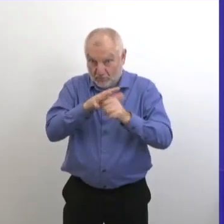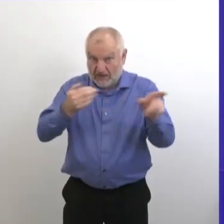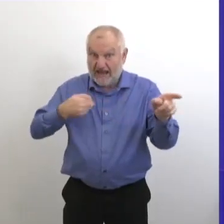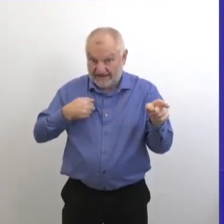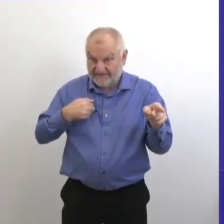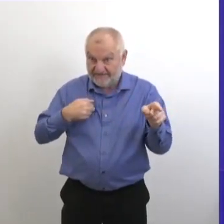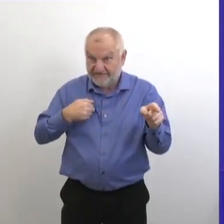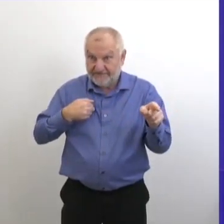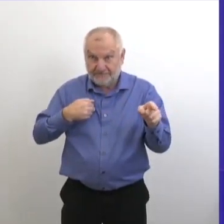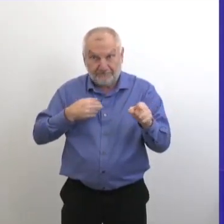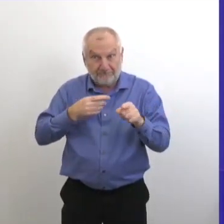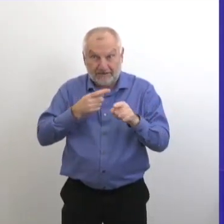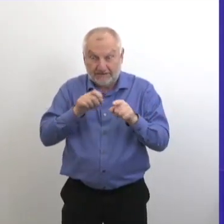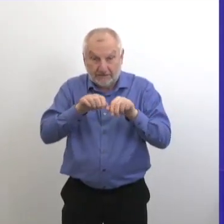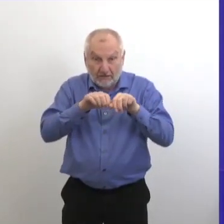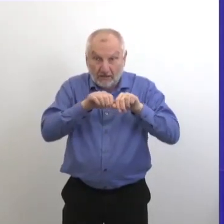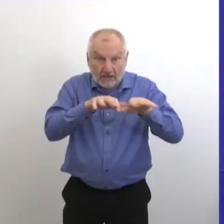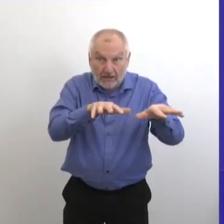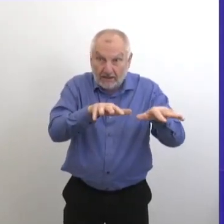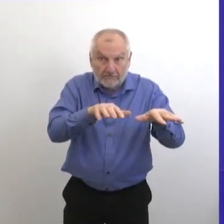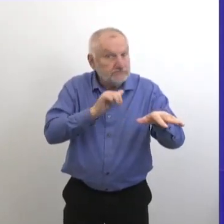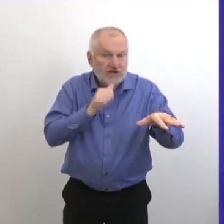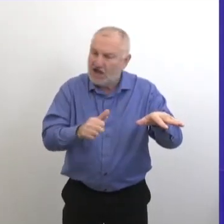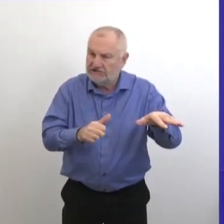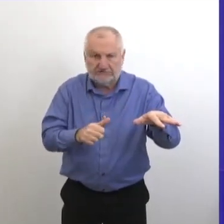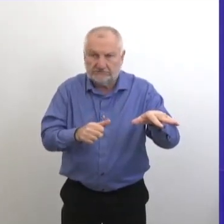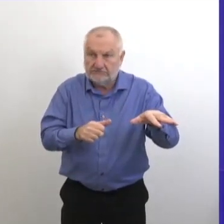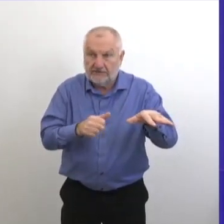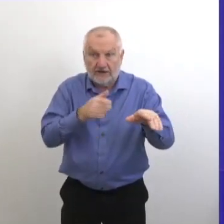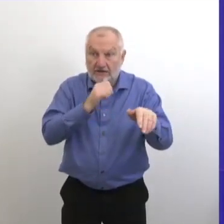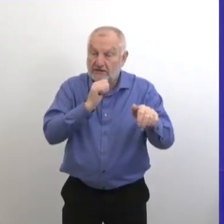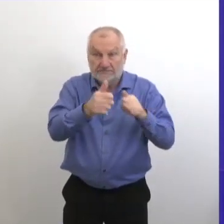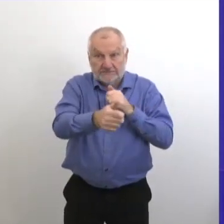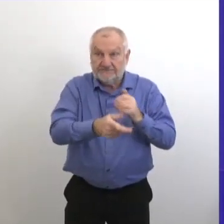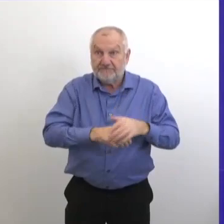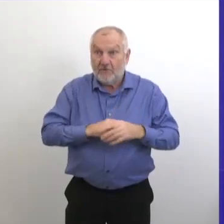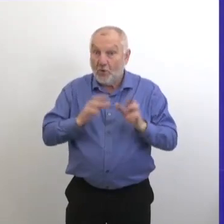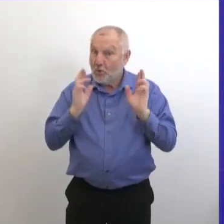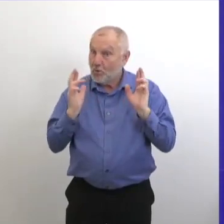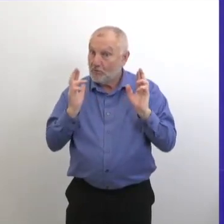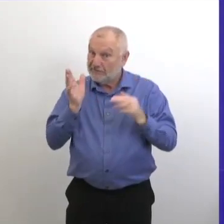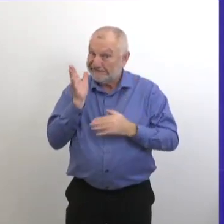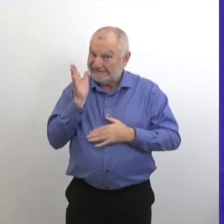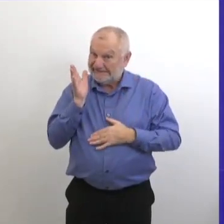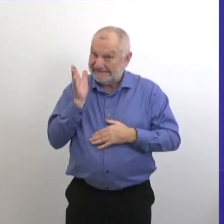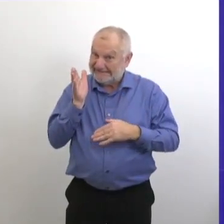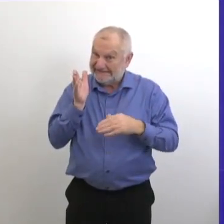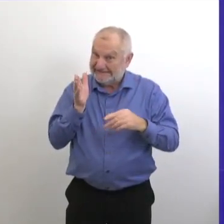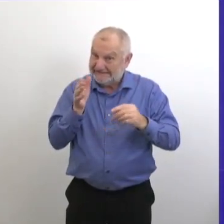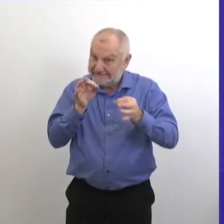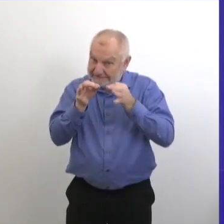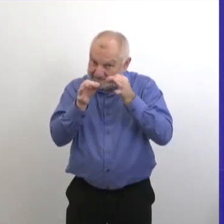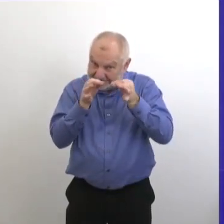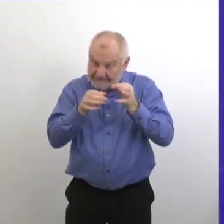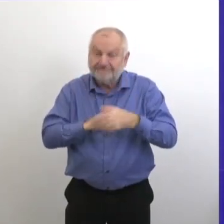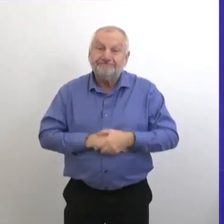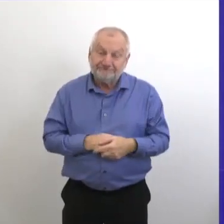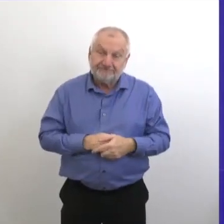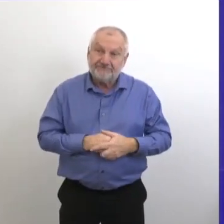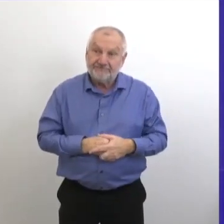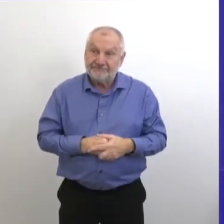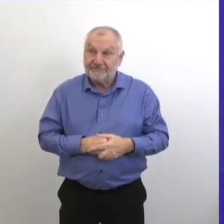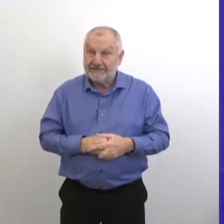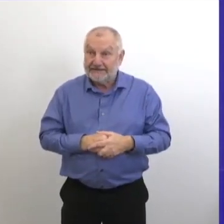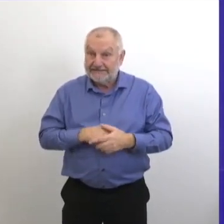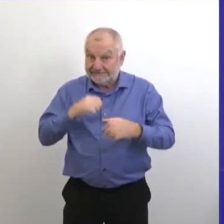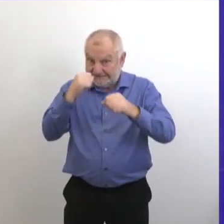considérés infectieux. On espère avoir des données à ce sujet pour vous très prochainement. Alors les améliorations dans les données